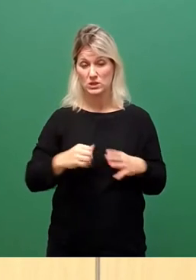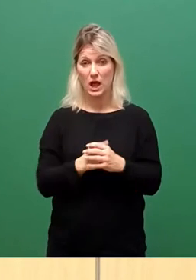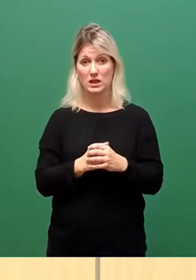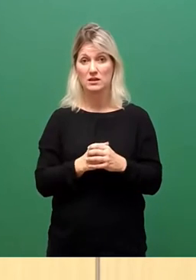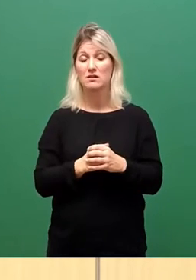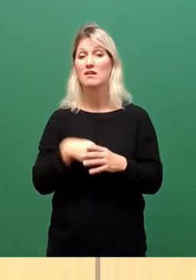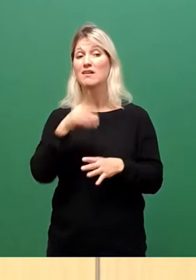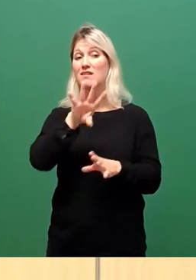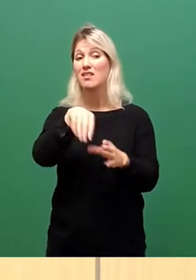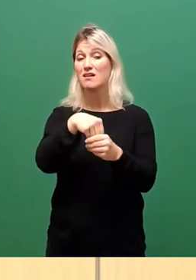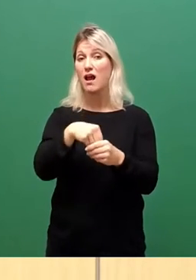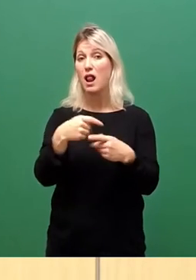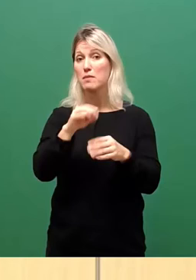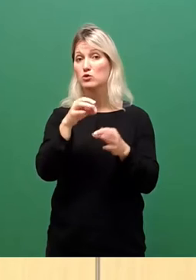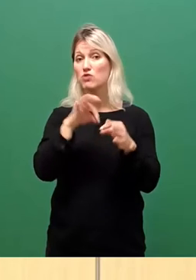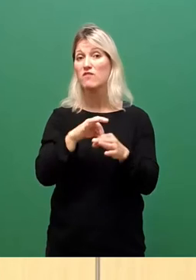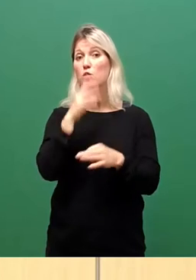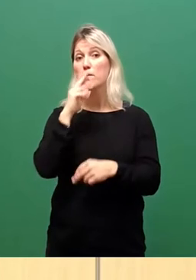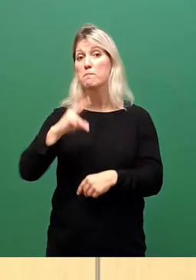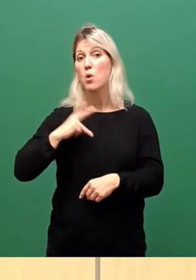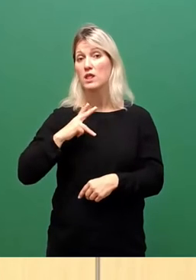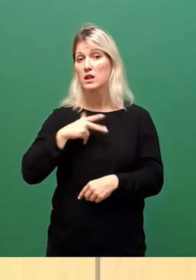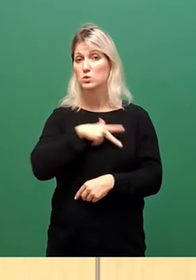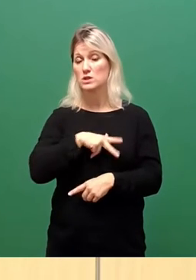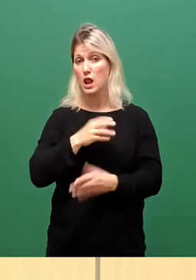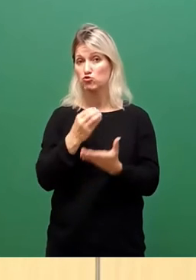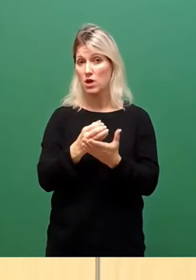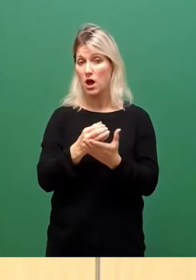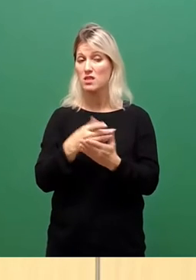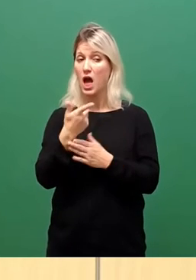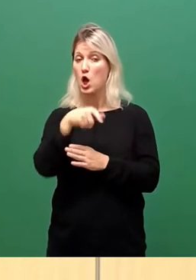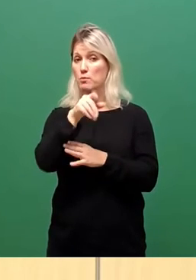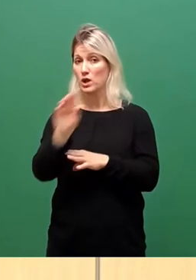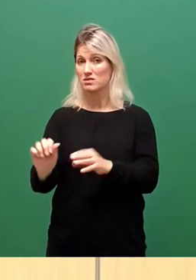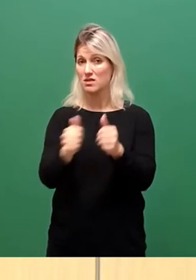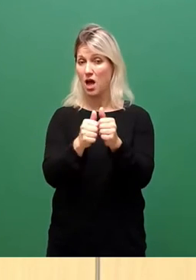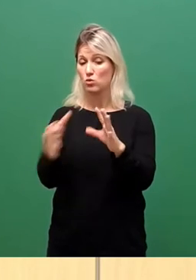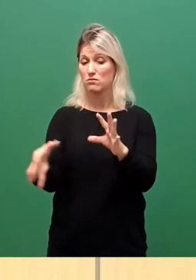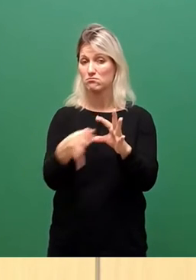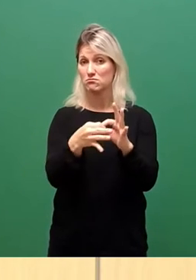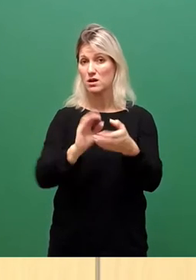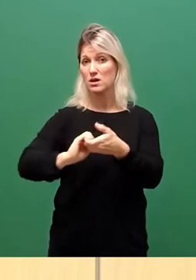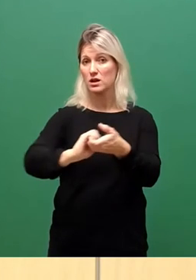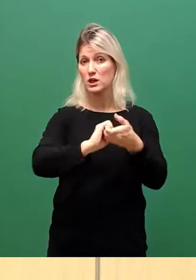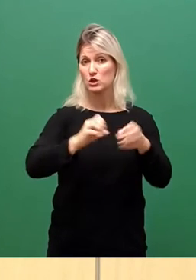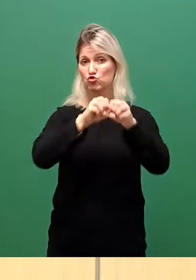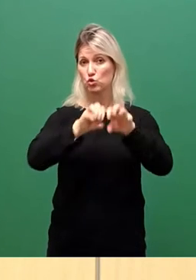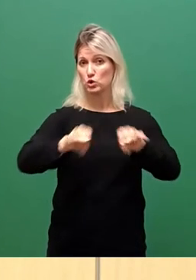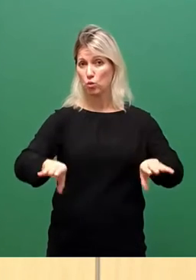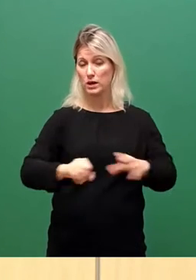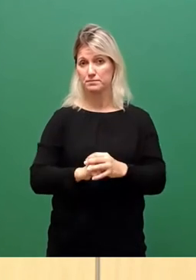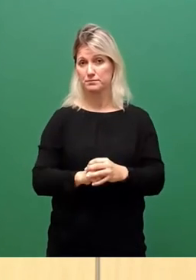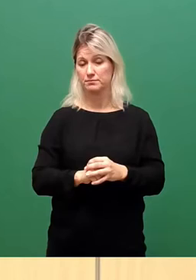modernen Sozialstaats. Drittens, ist bürgernah und eingewunden in kommunale Strukturen. Viertens, orientiert sich an